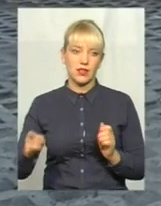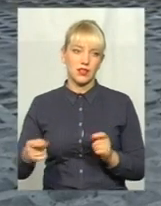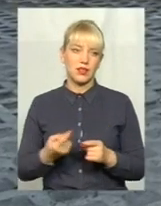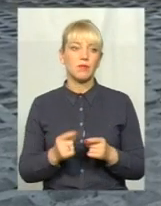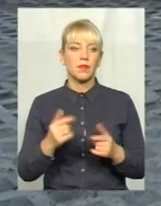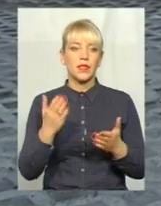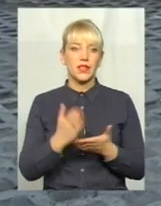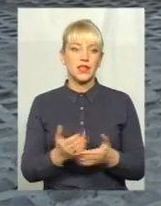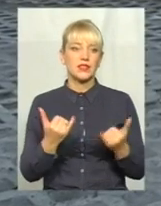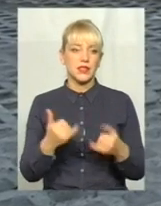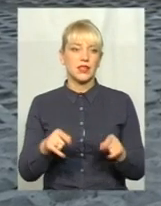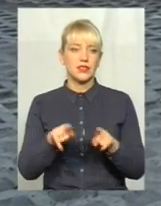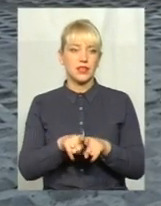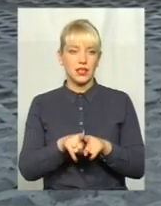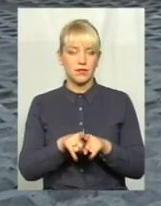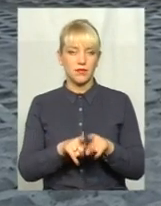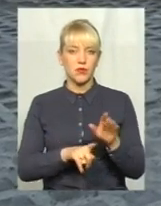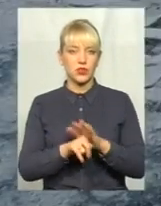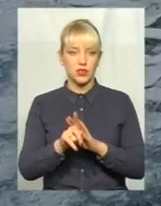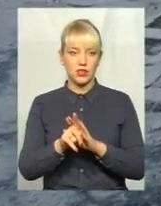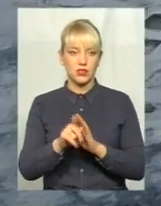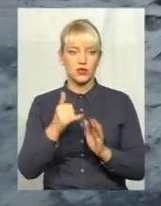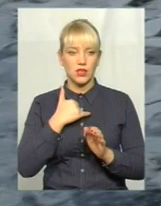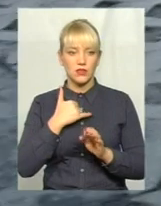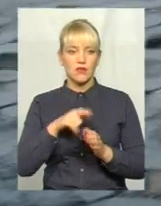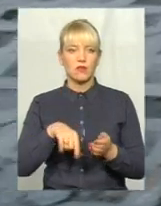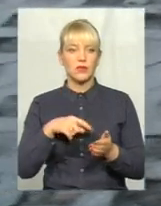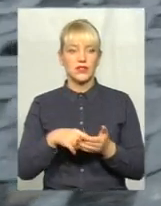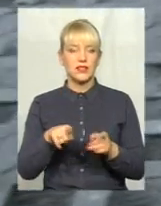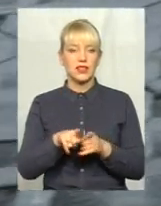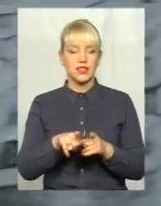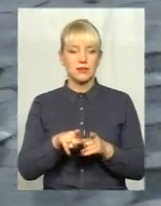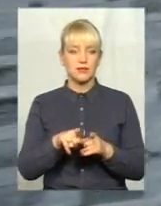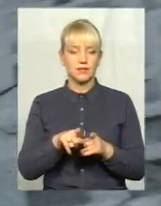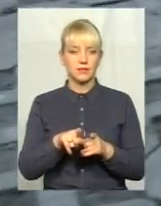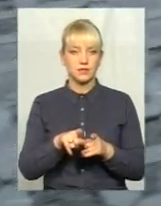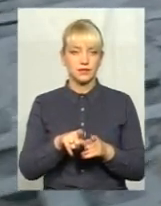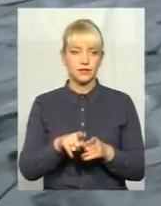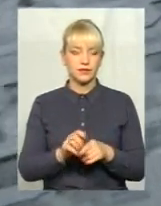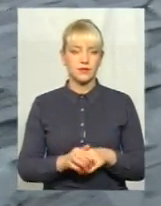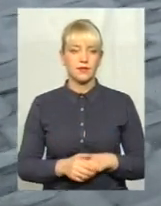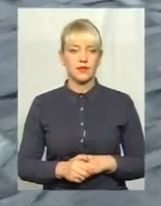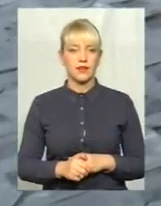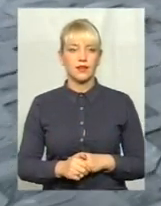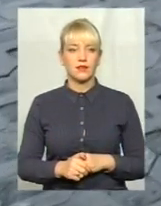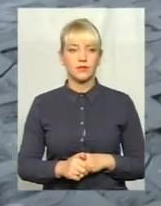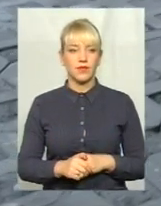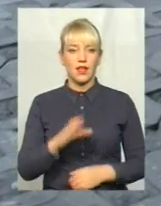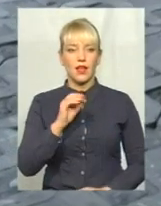починається така в нашому місті тенденція є поняття